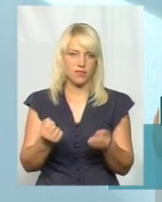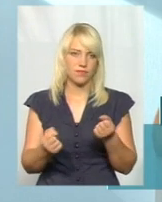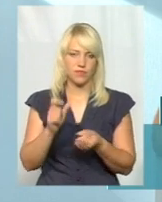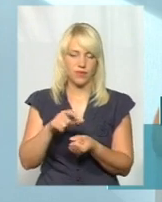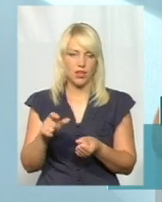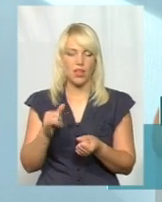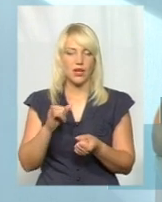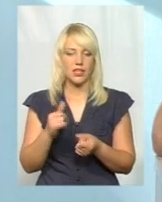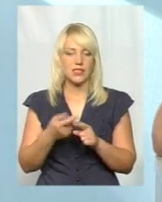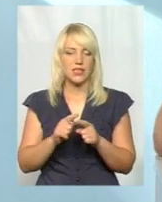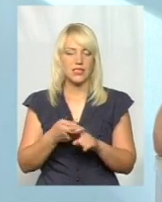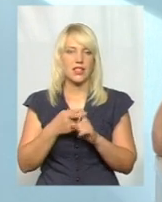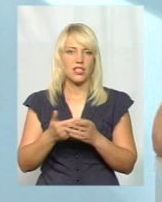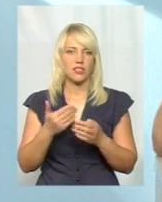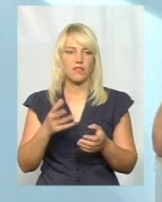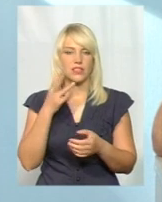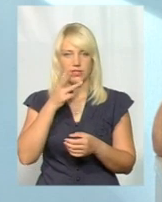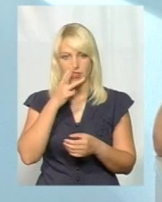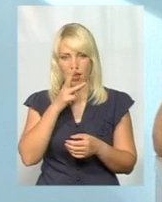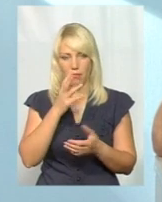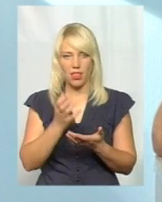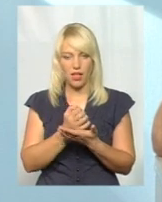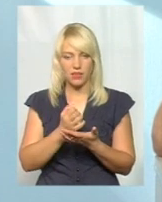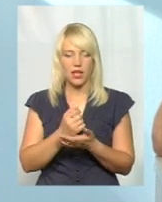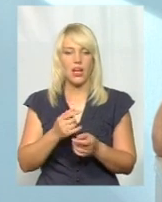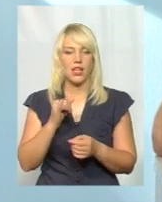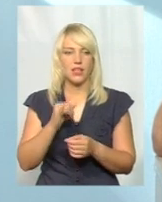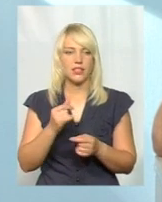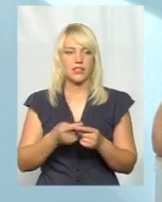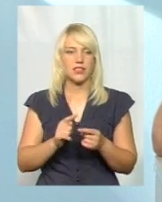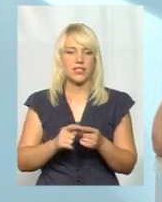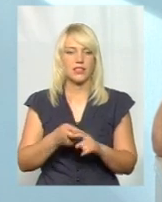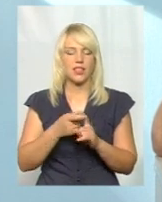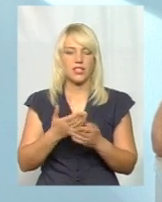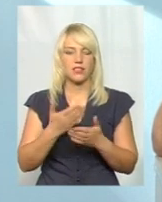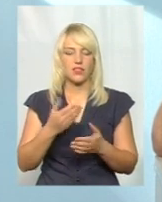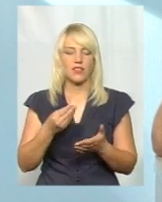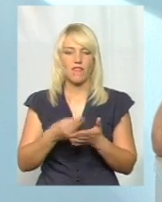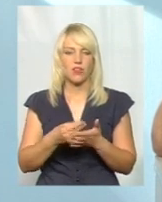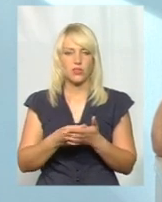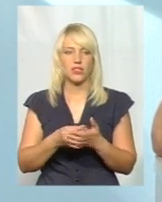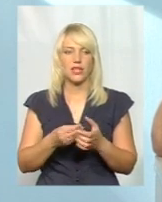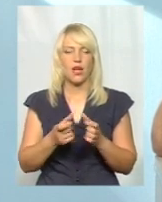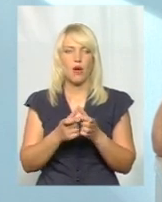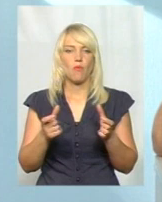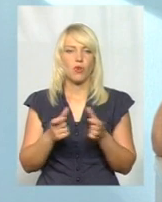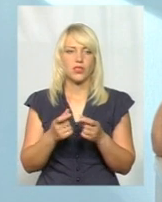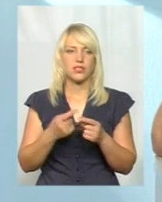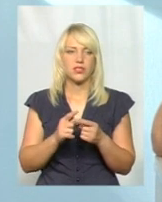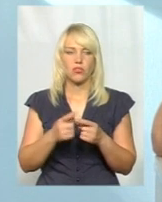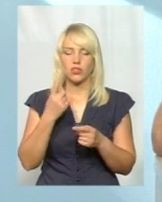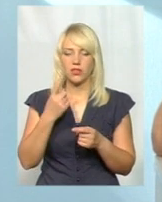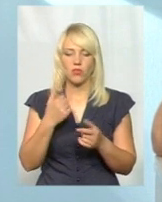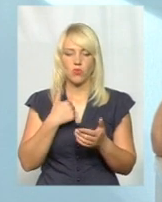це залежить від заробітної плати. А заробітна плата залежить від вартості проїзду. Тому що в нас єдиний заробіток – це платний пасажир. Іншого